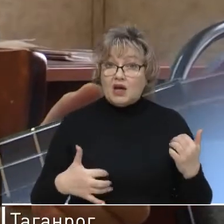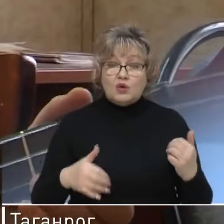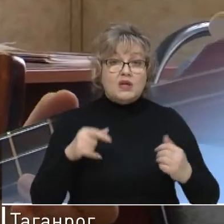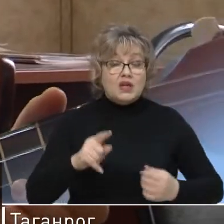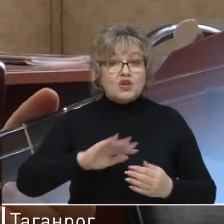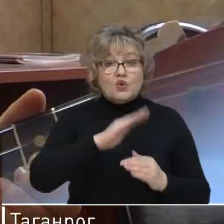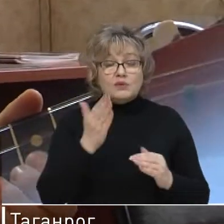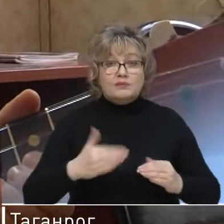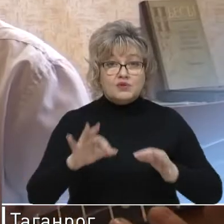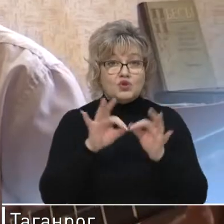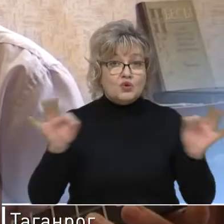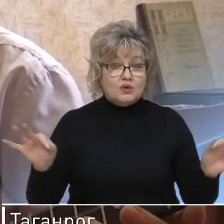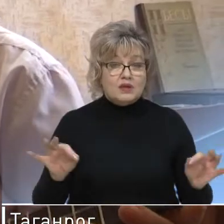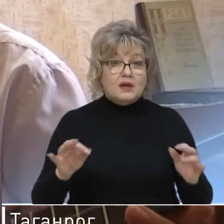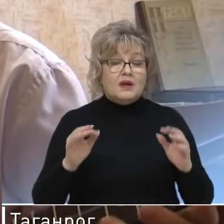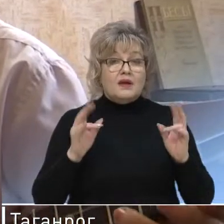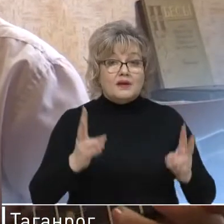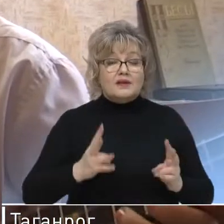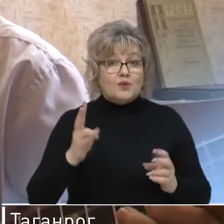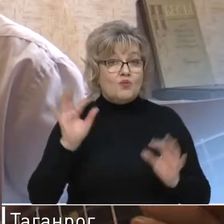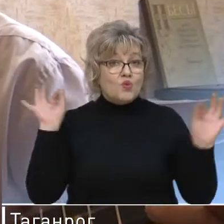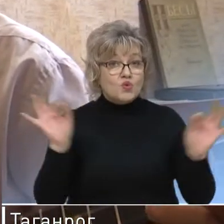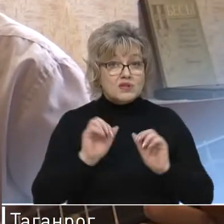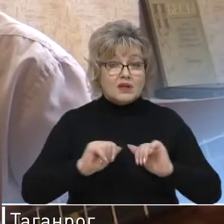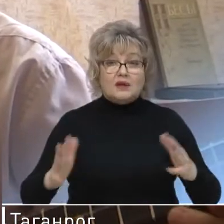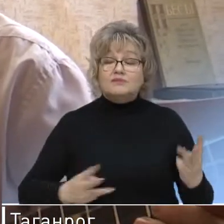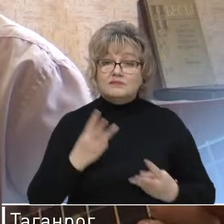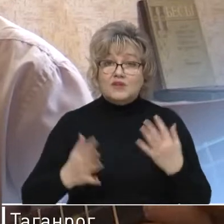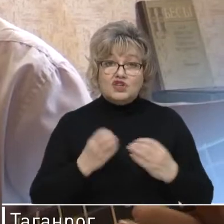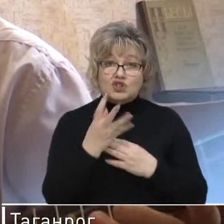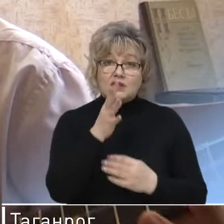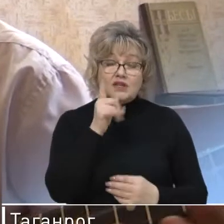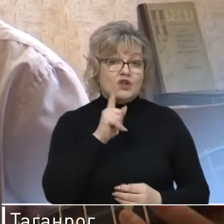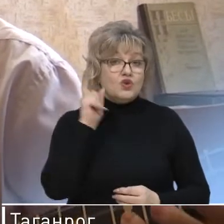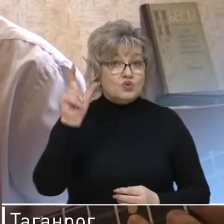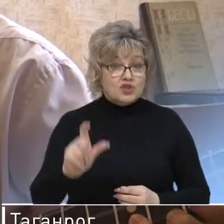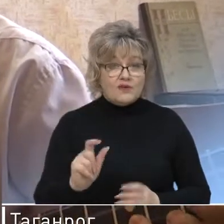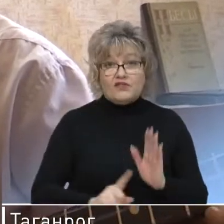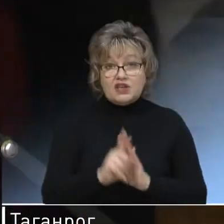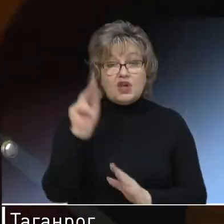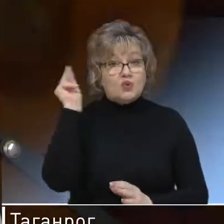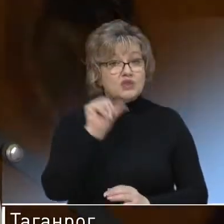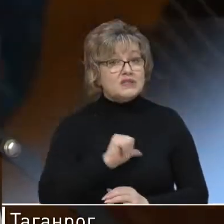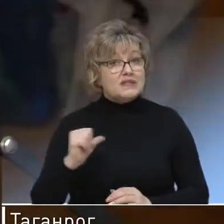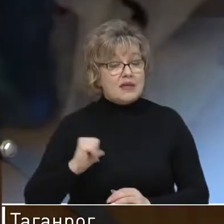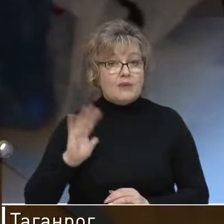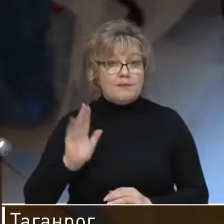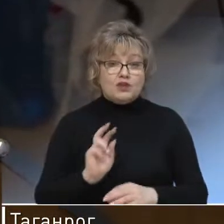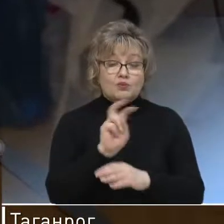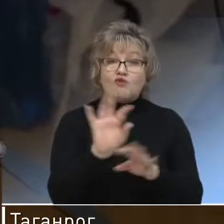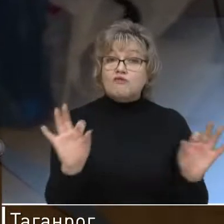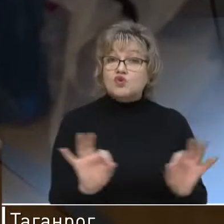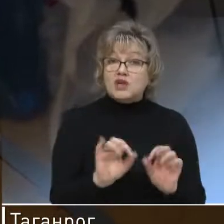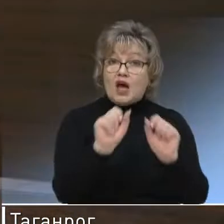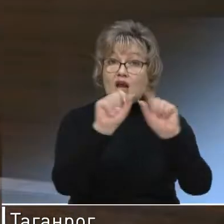изгиб, тонкие струны и ласковый тембр мгновенно разожгли страсть с 14-летним юношей. Сначала учился сам, а потом пошел в